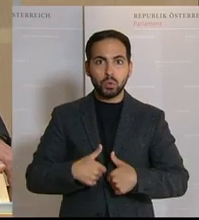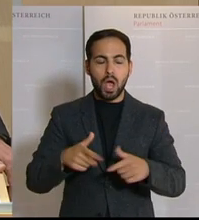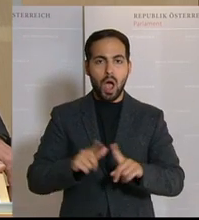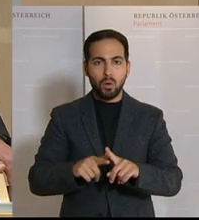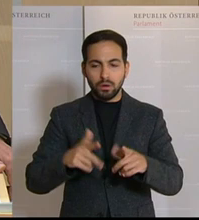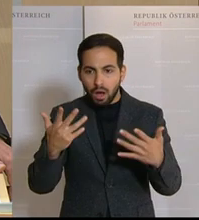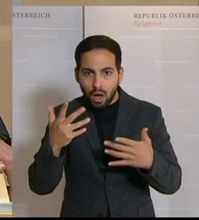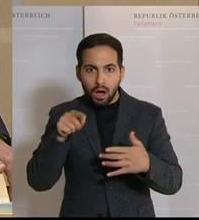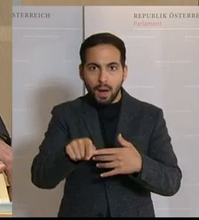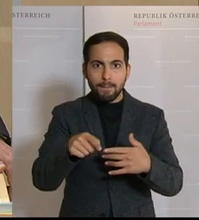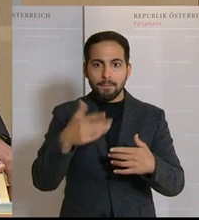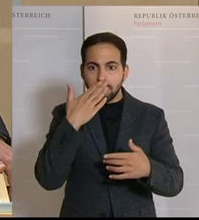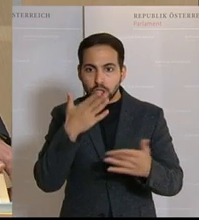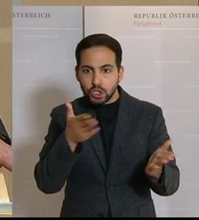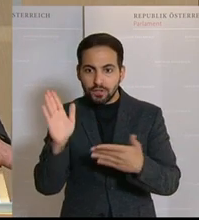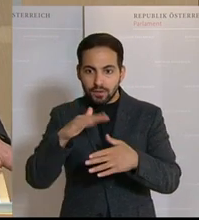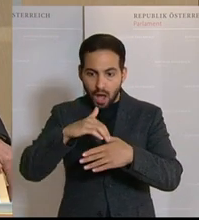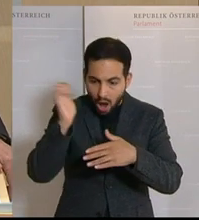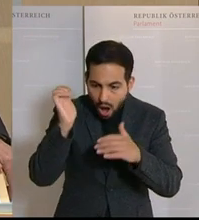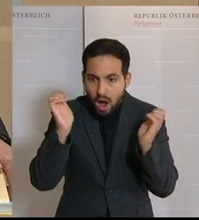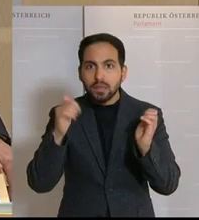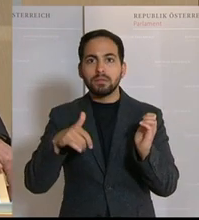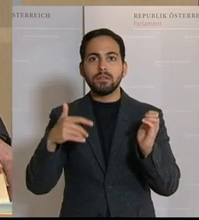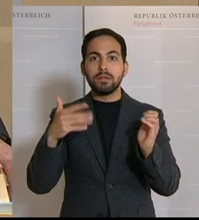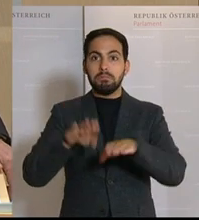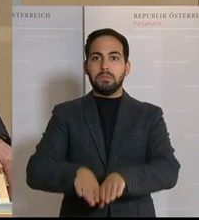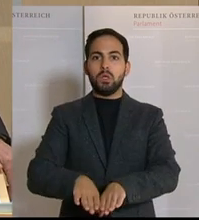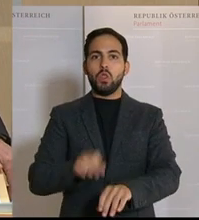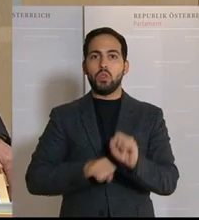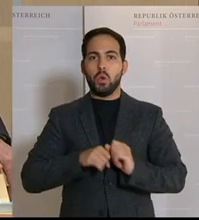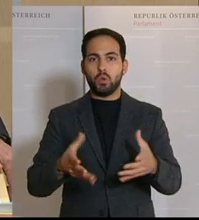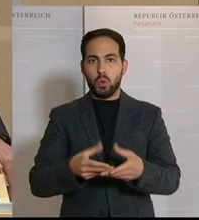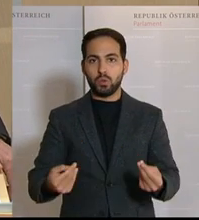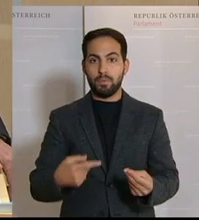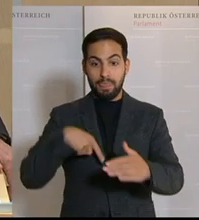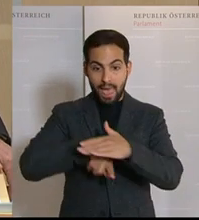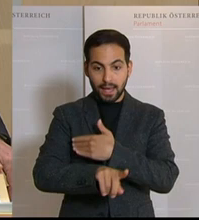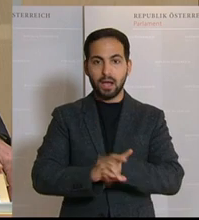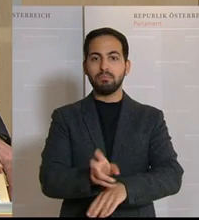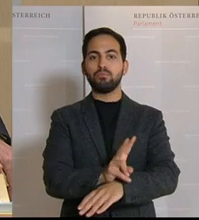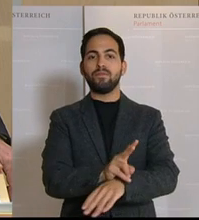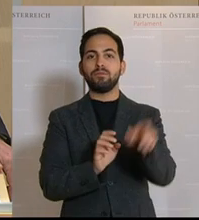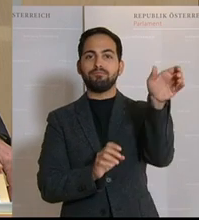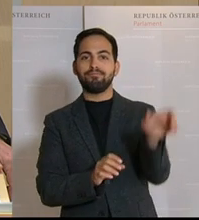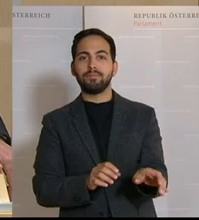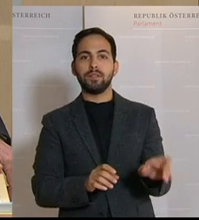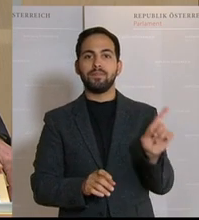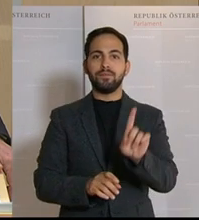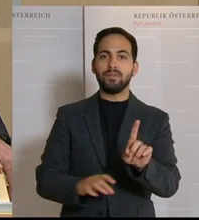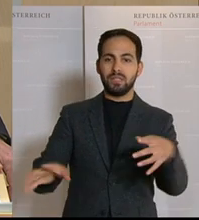Aufdeckung besagter Missstände wurde eine Notlösung durchgeführt. Beim Eingang des Pflegeheims wurde professorisch ein hoher,